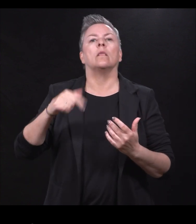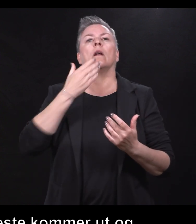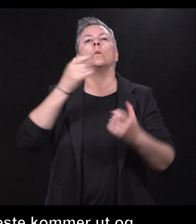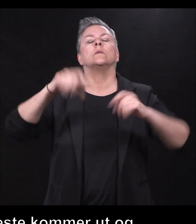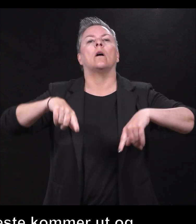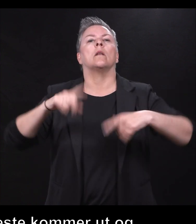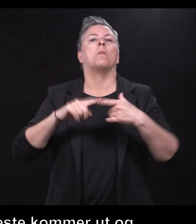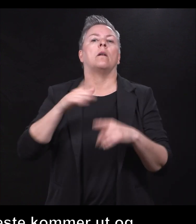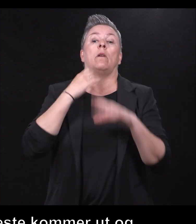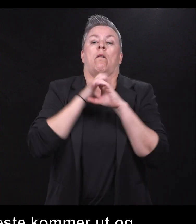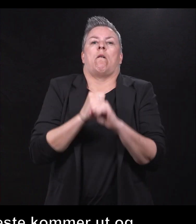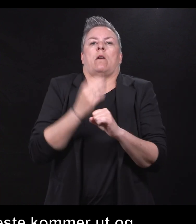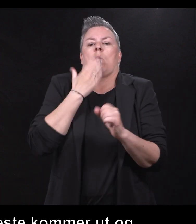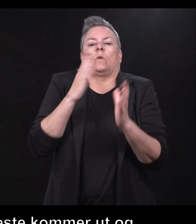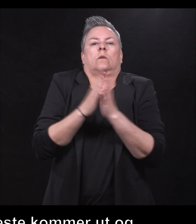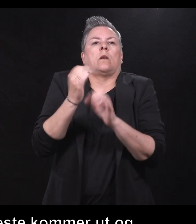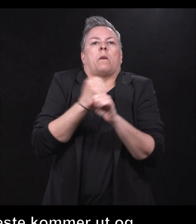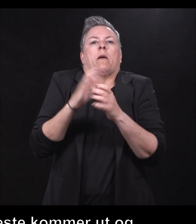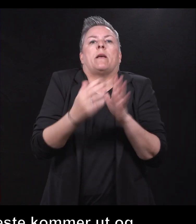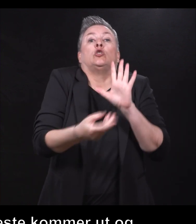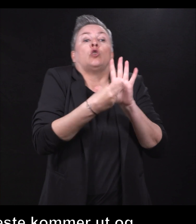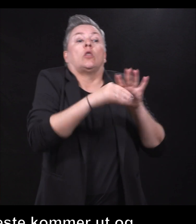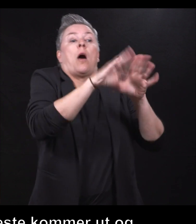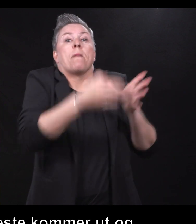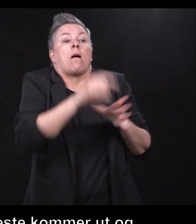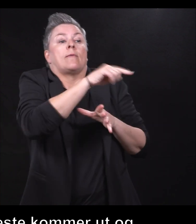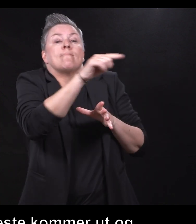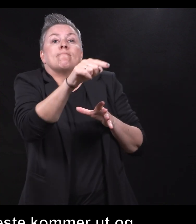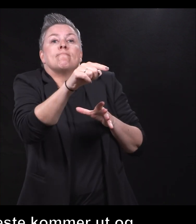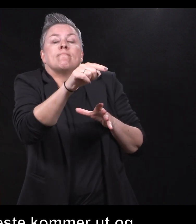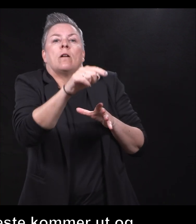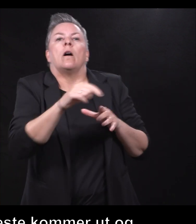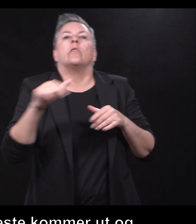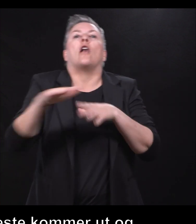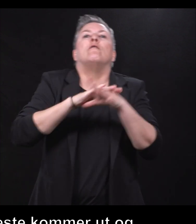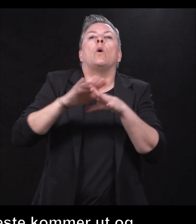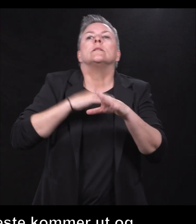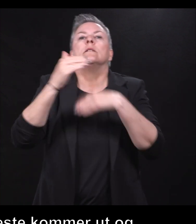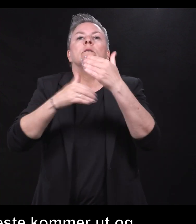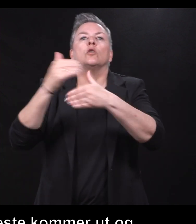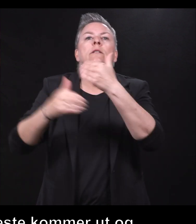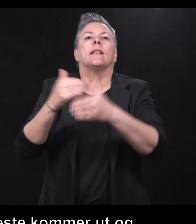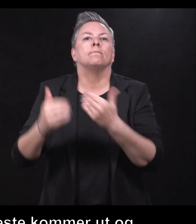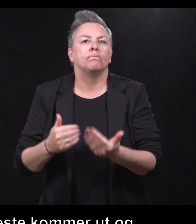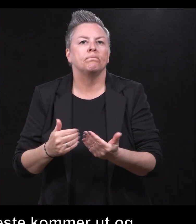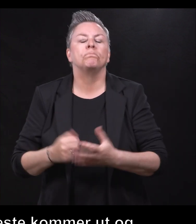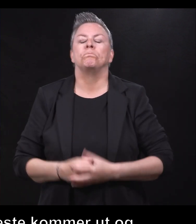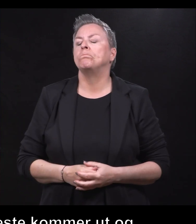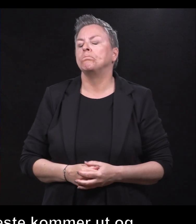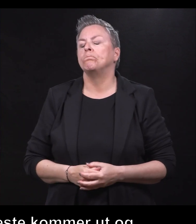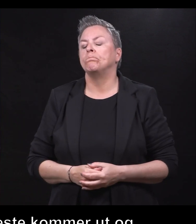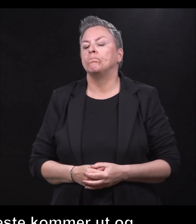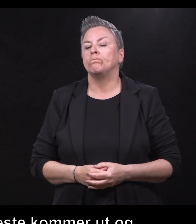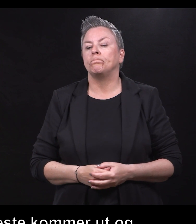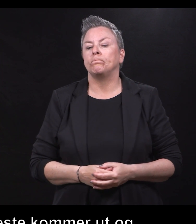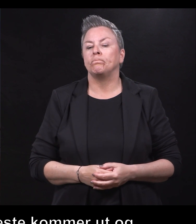avhengig av et godt samarbeid med støtteapparatet rundt for at denne følelsen skal vare. Kan fortsette. Ja. Veldig bra.